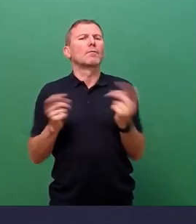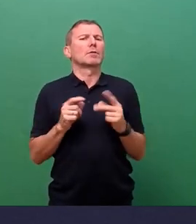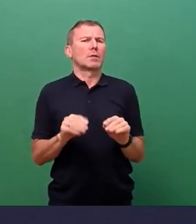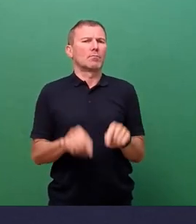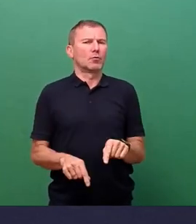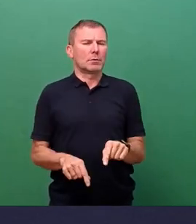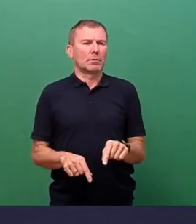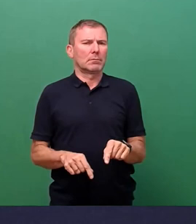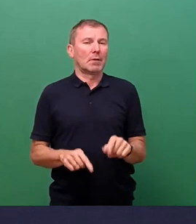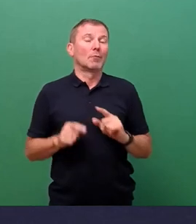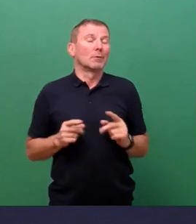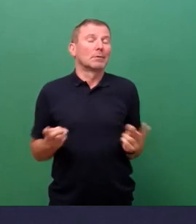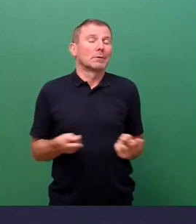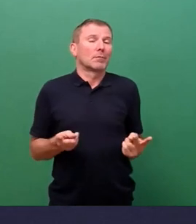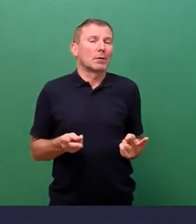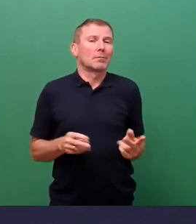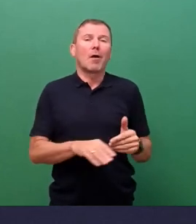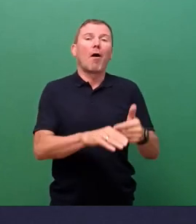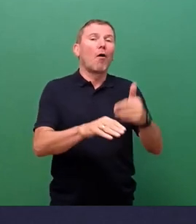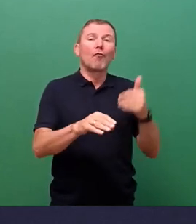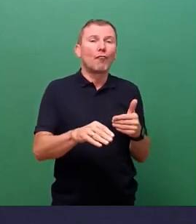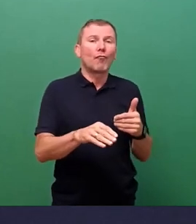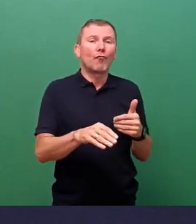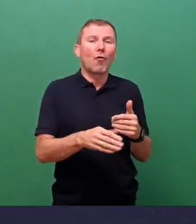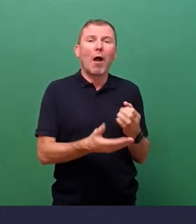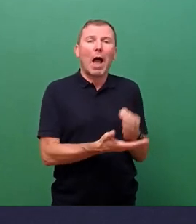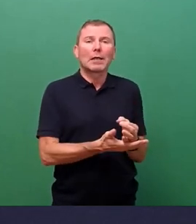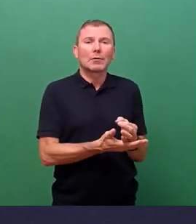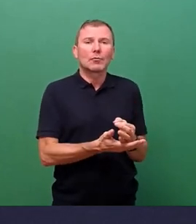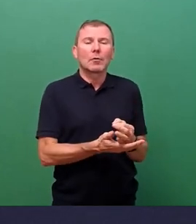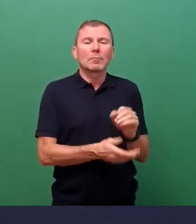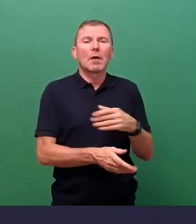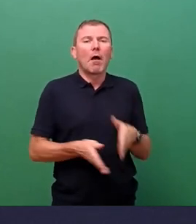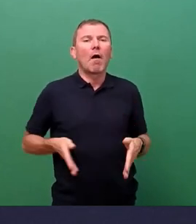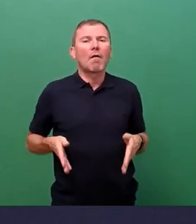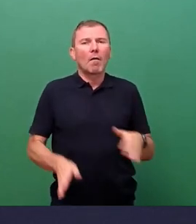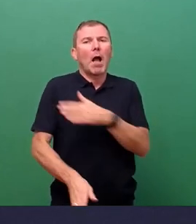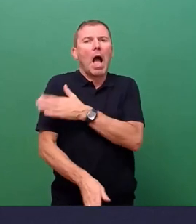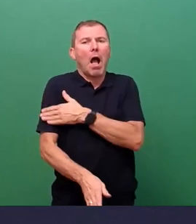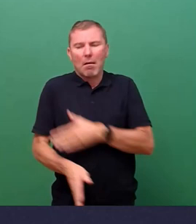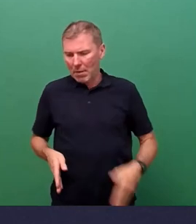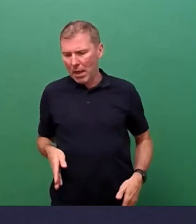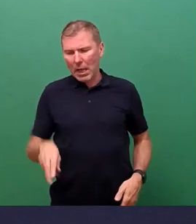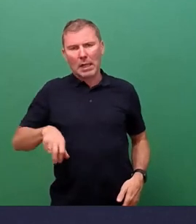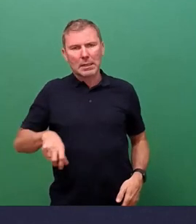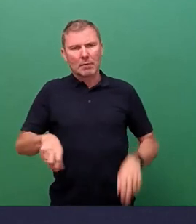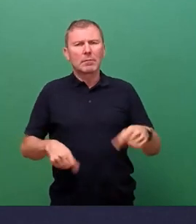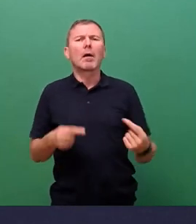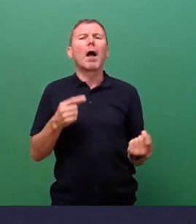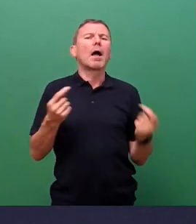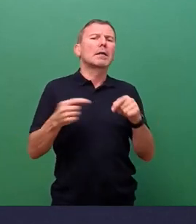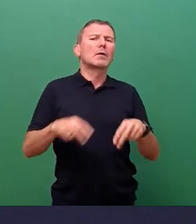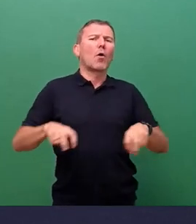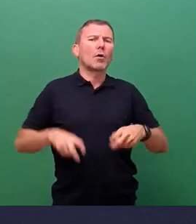vor der Einrichtung der Fahrradstraße am Fahrbahnrand bewegen. Es gilt die gegenseitige Rücksichtnahme, insbesondere